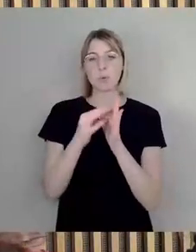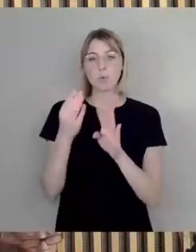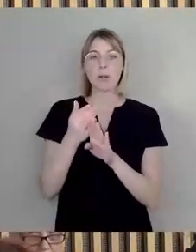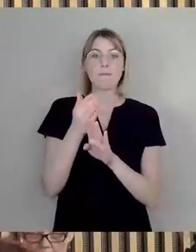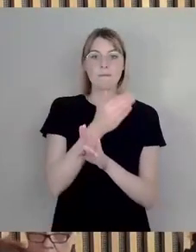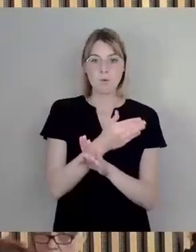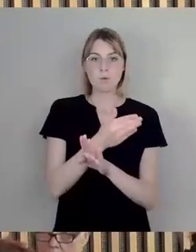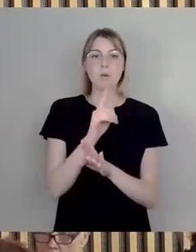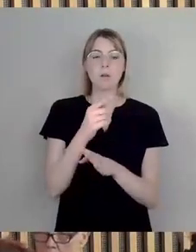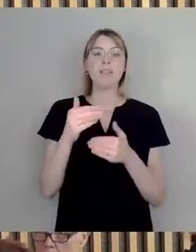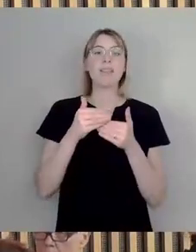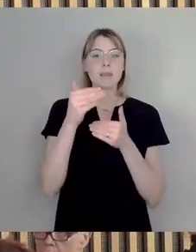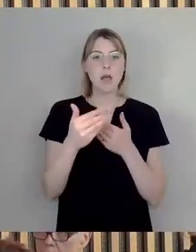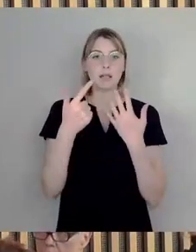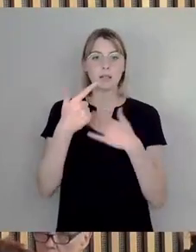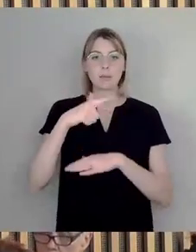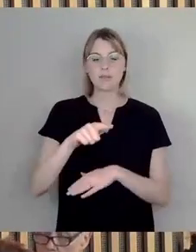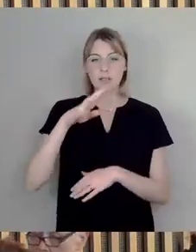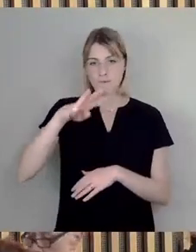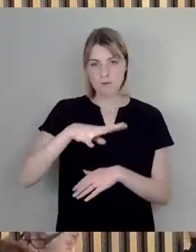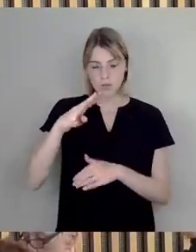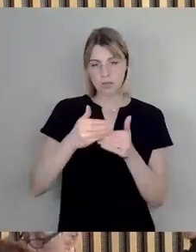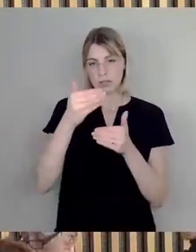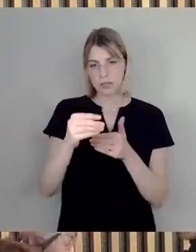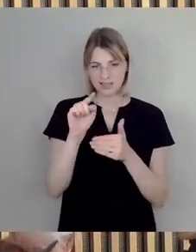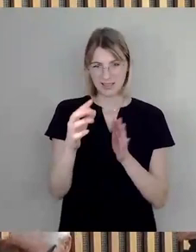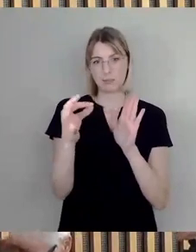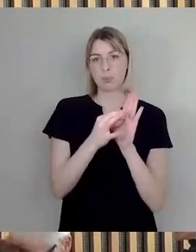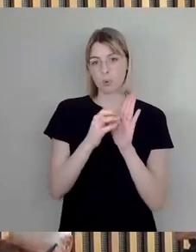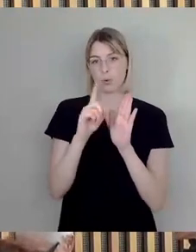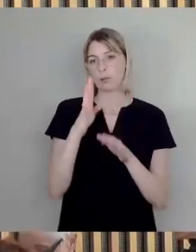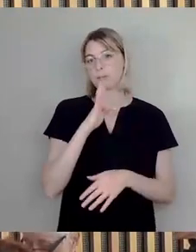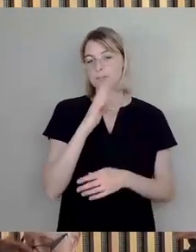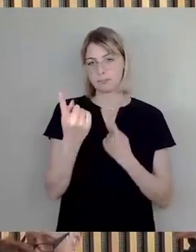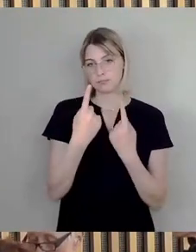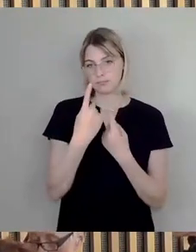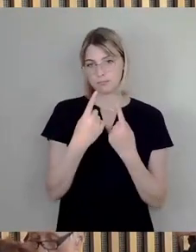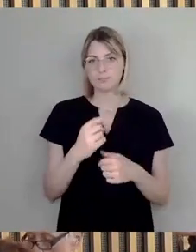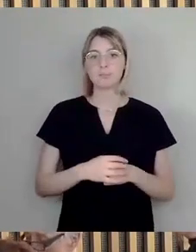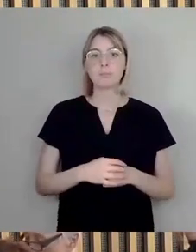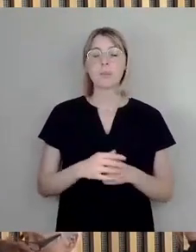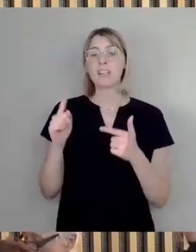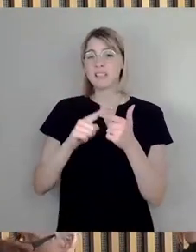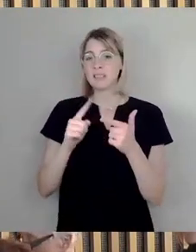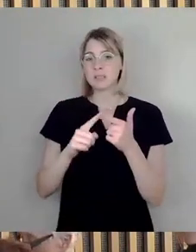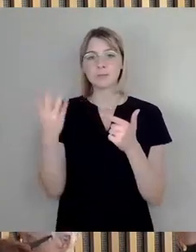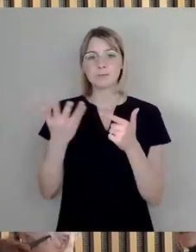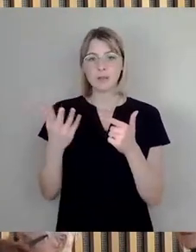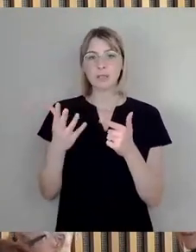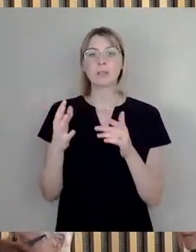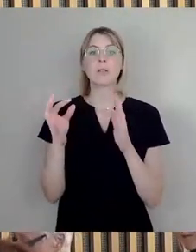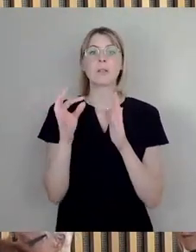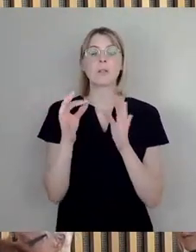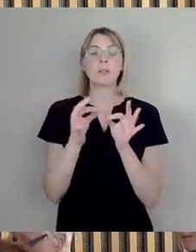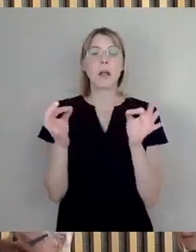27.14 und ich habe noch eine zweite Bitte mitgebracht und zwar betrifft das den Tagesordnungspunkt